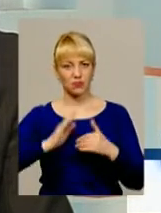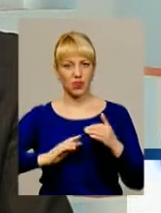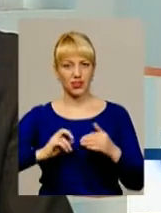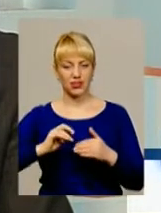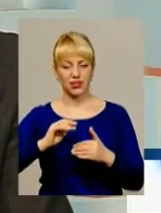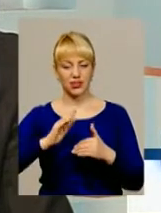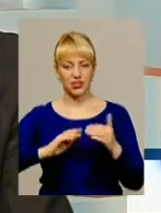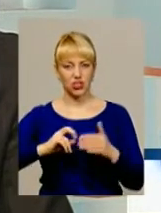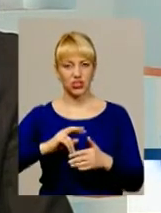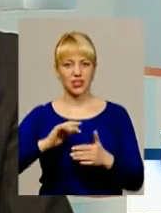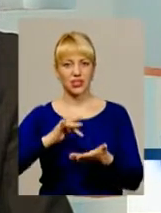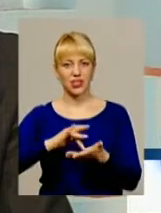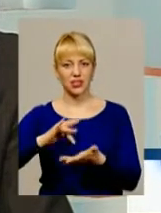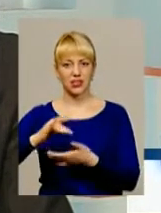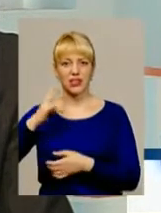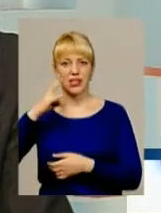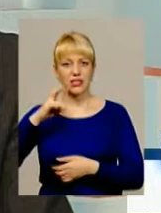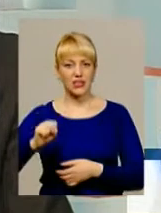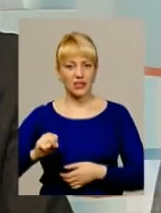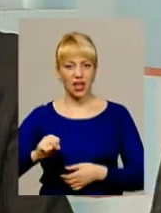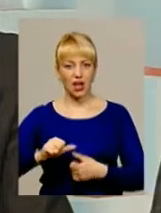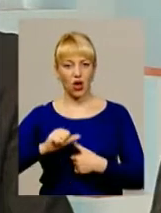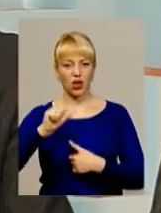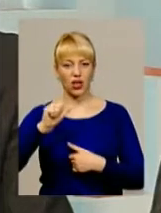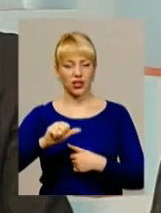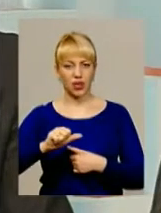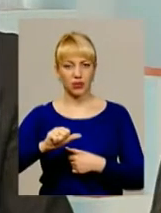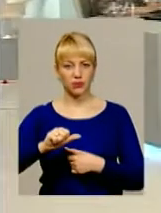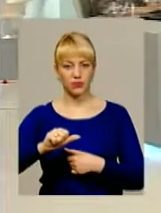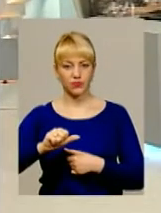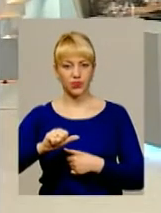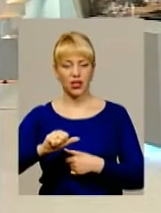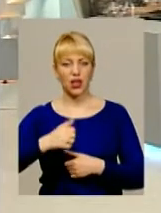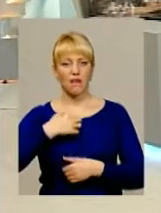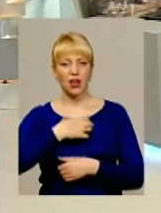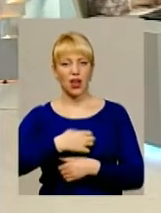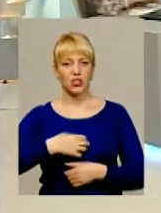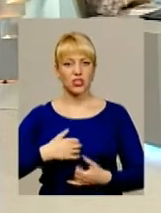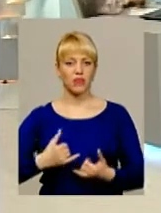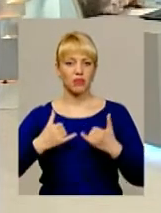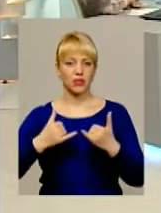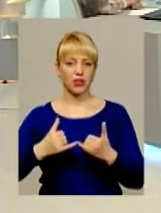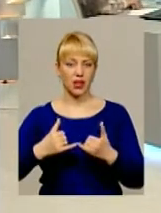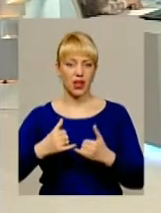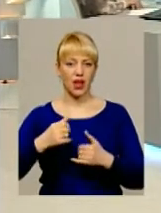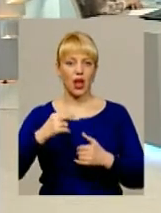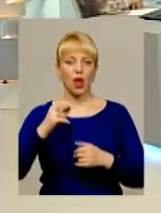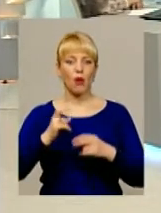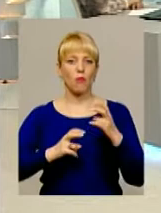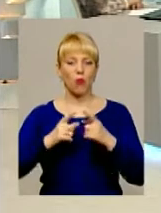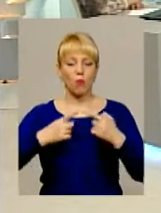центрів за окремими, скажімо, важливими для промисловості України